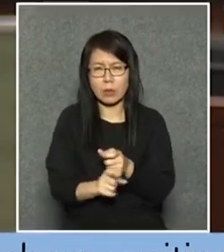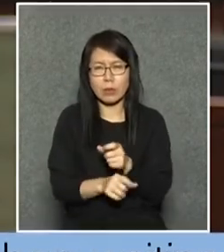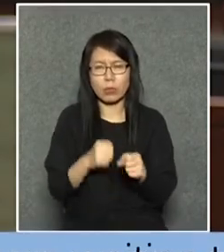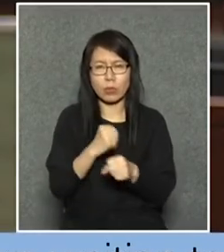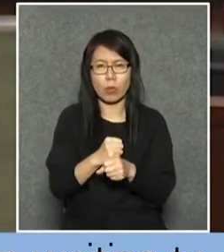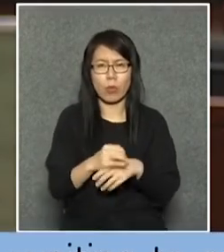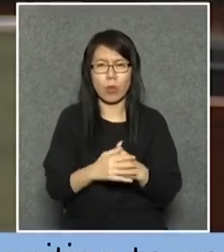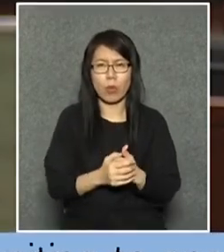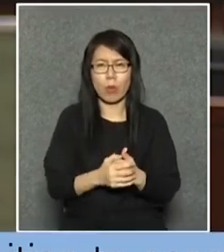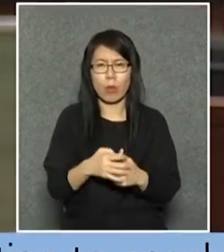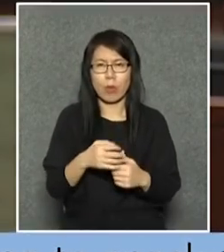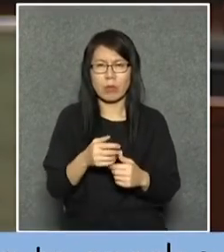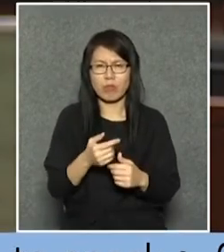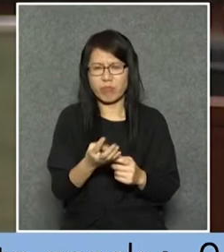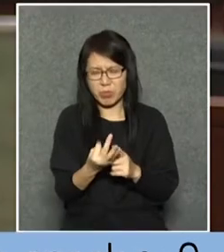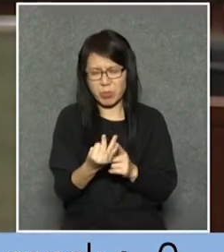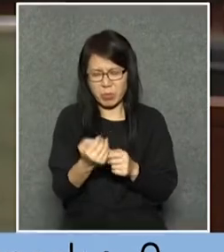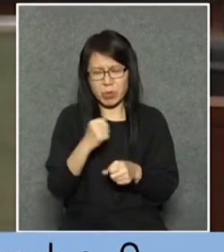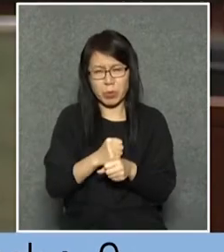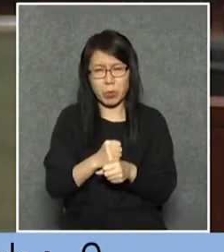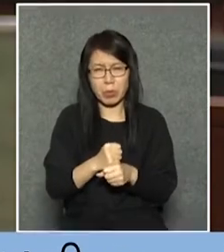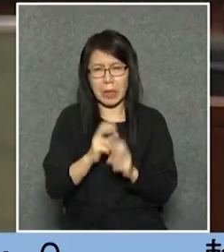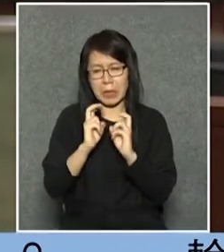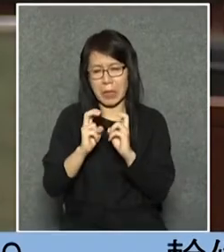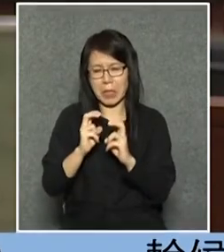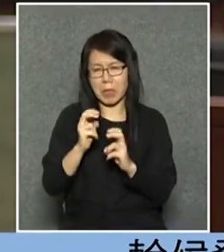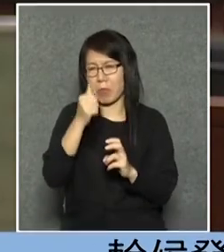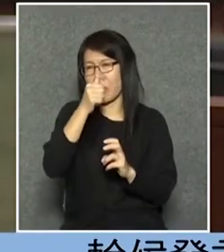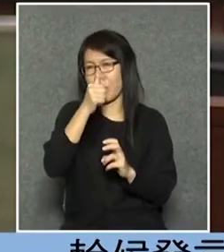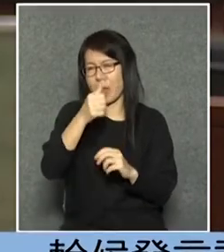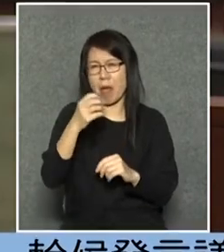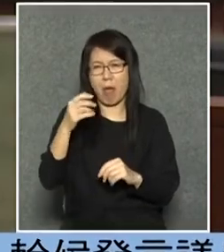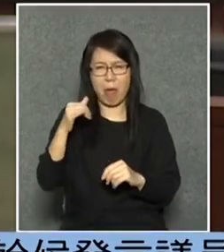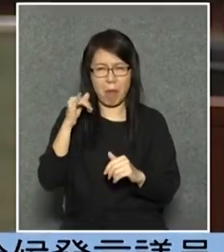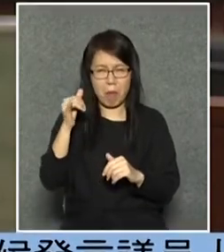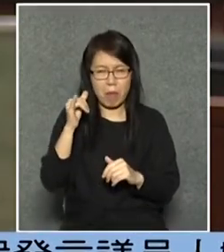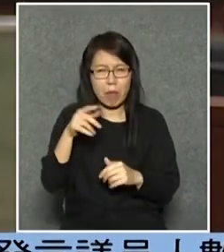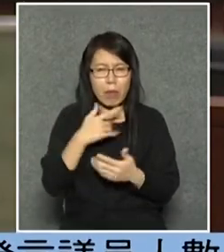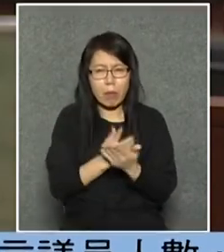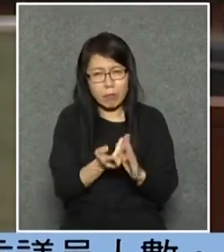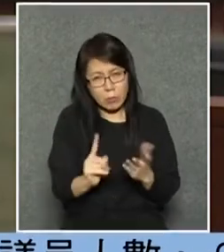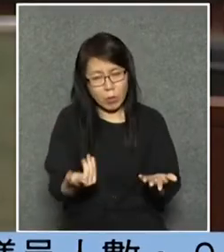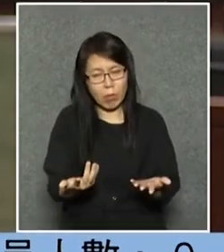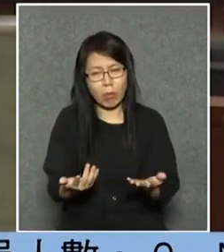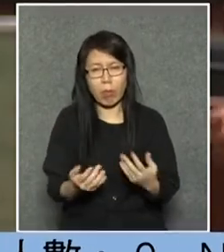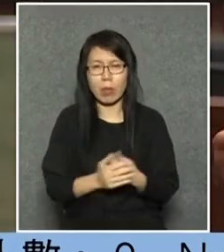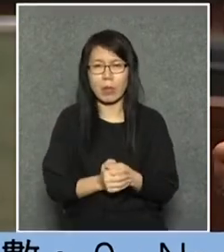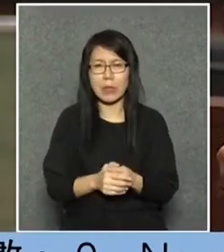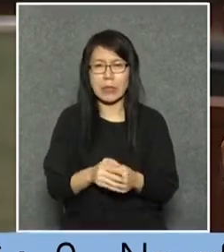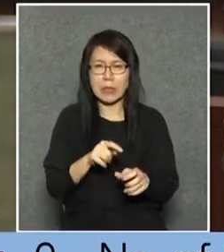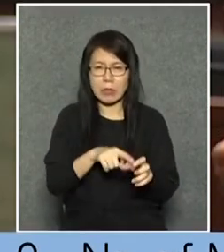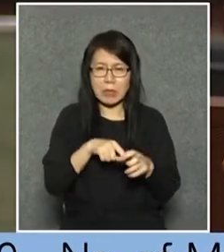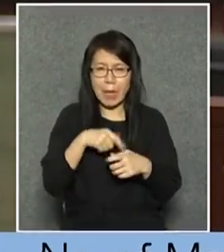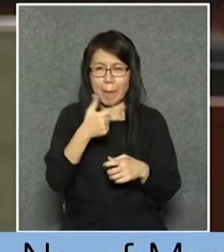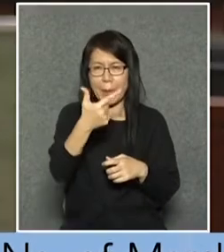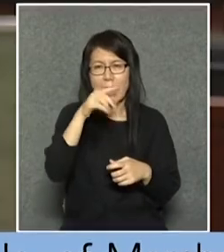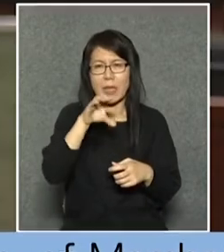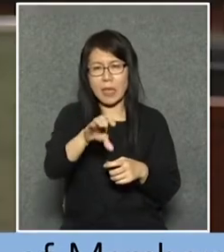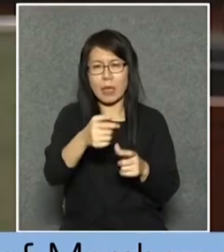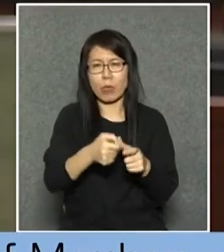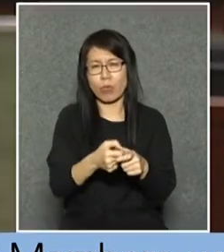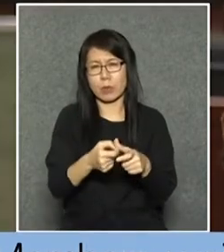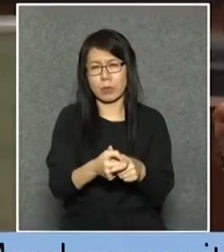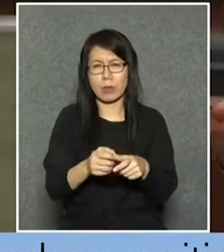我要做這個做這個地鐵就惡了我如果想改善的時候有什麼理由找一個賺八億的企業